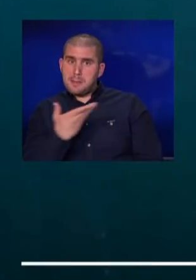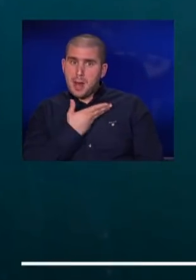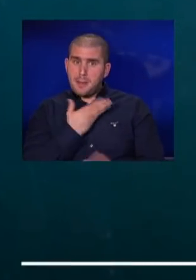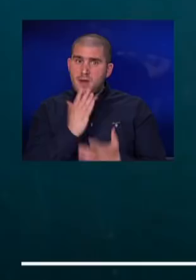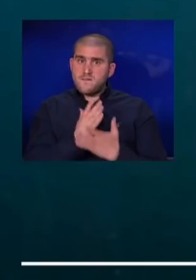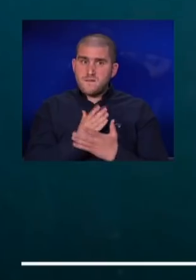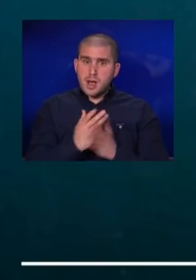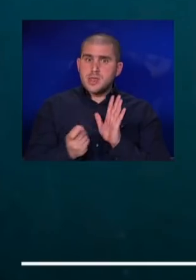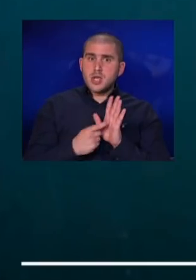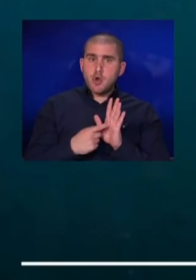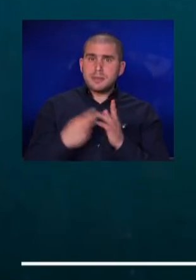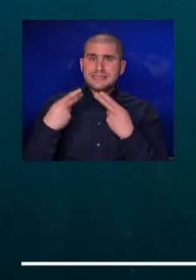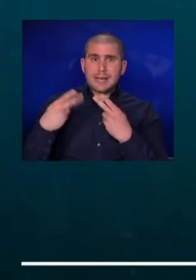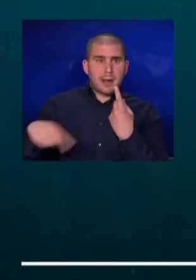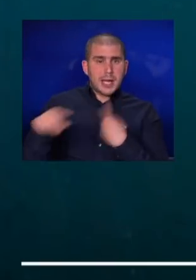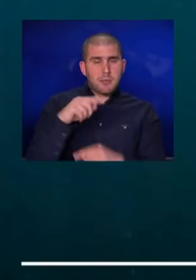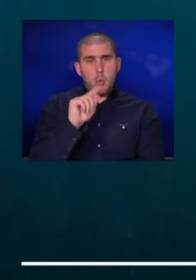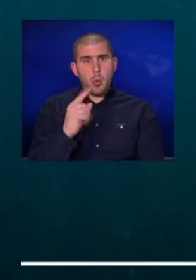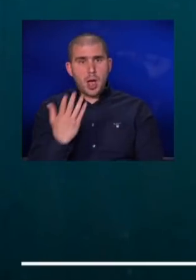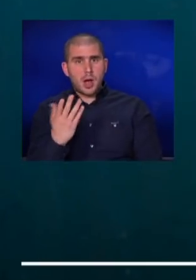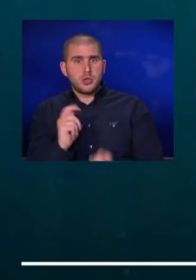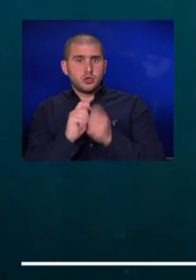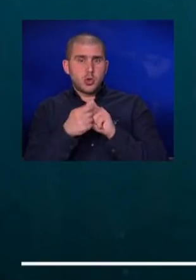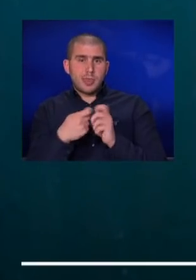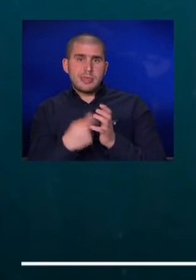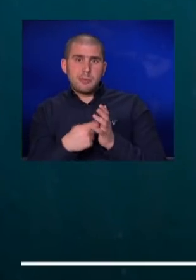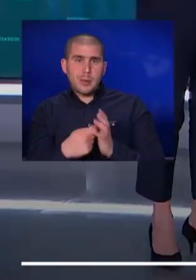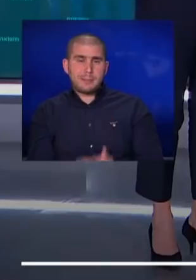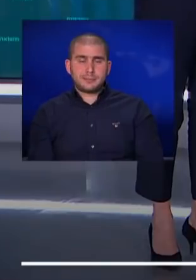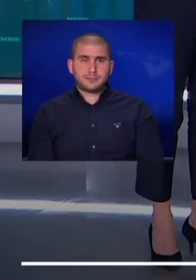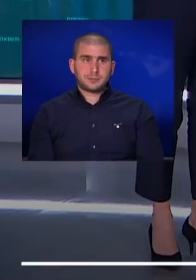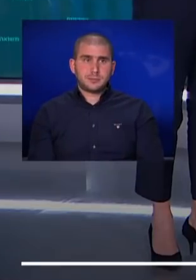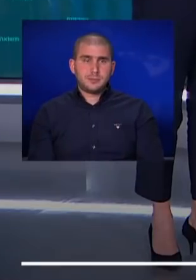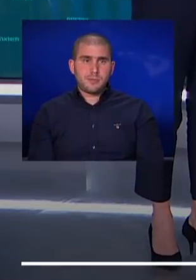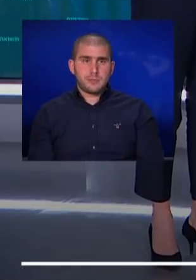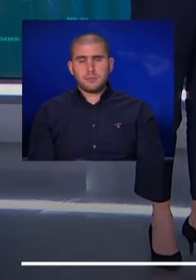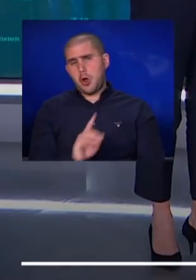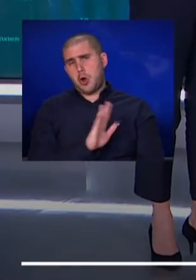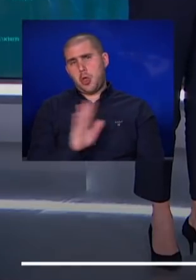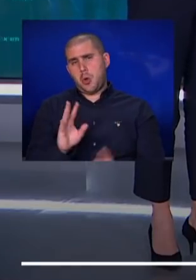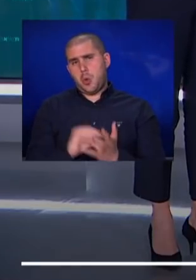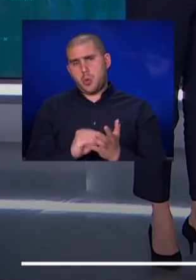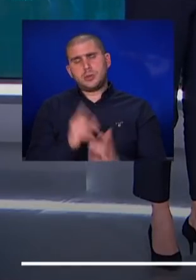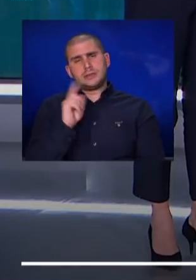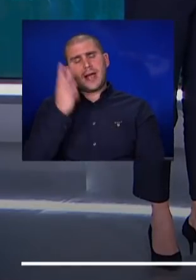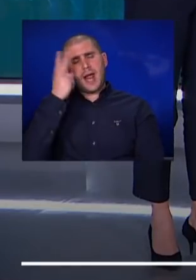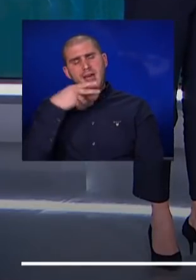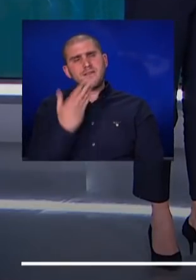דרישות מספקים שלך לשנות את התמחור? לא עדיין לא צריך להבין